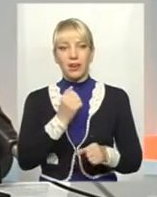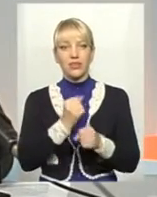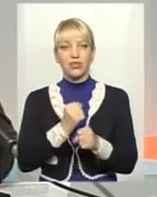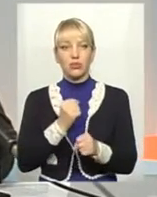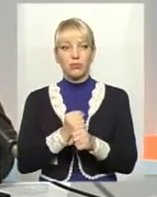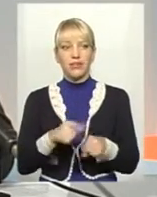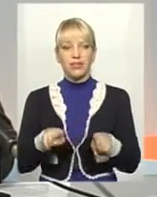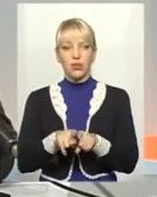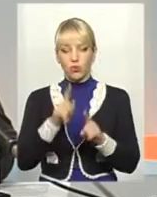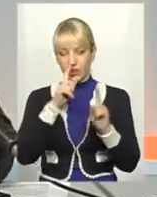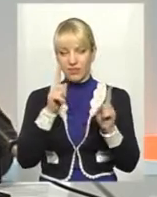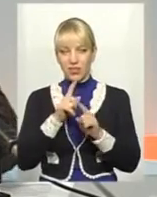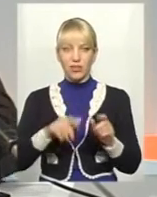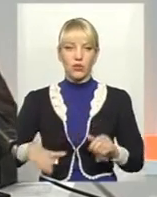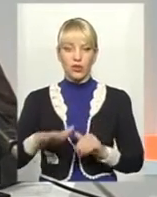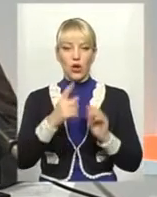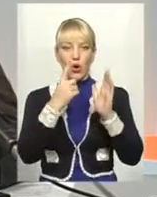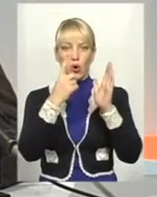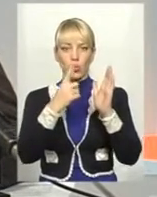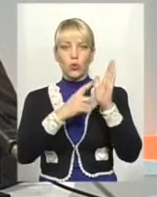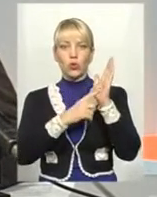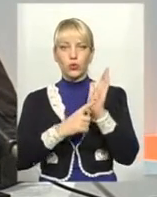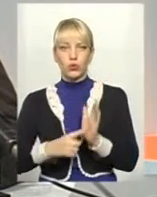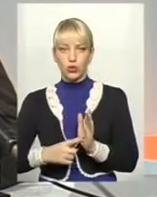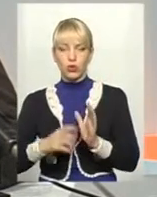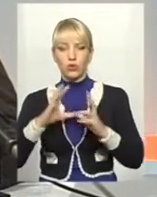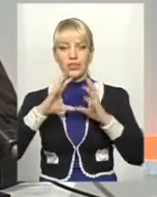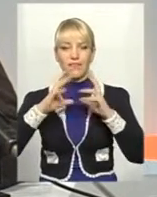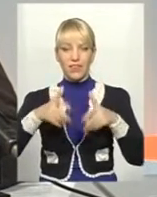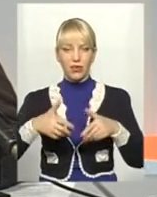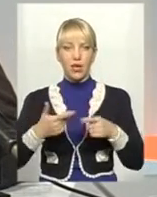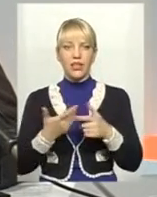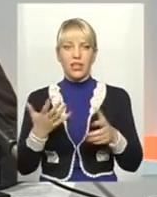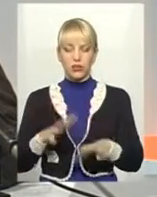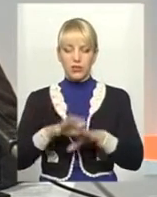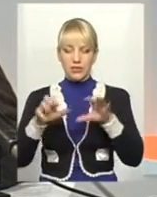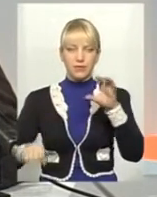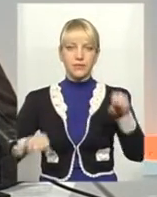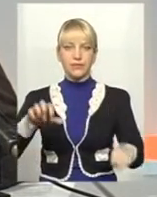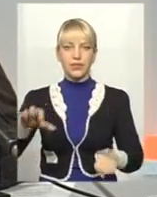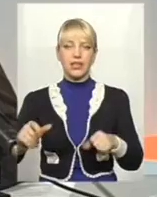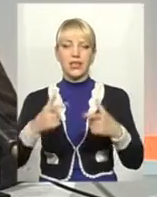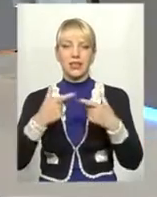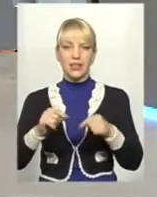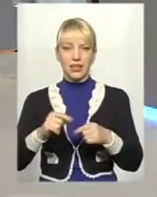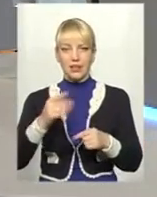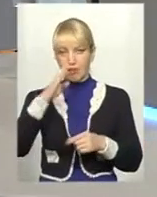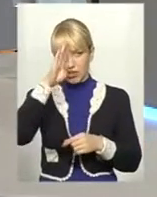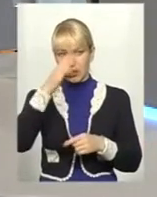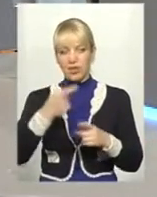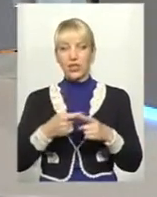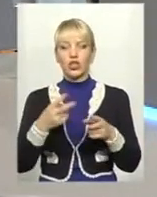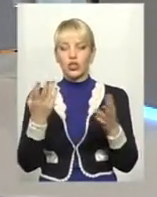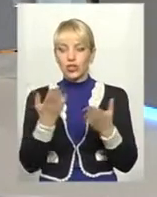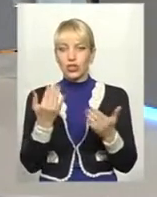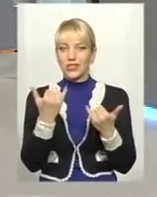велику територію, одну шосту світу, заполонити, на якого сатрапи всі, так би мовити, Ми щось подібне бачимо,